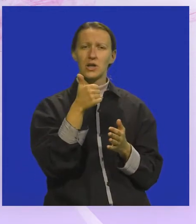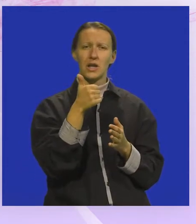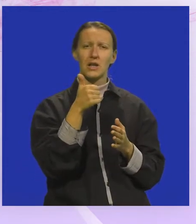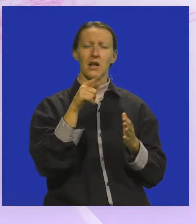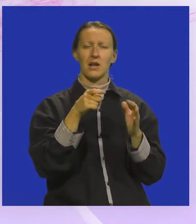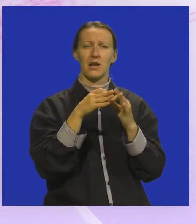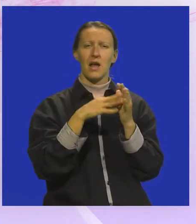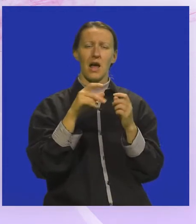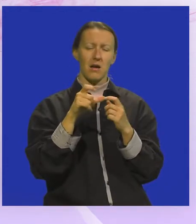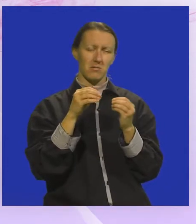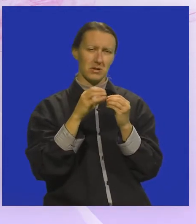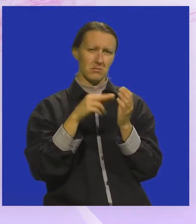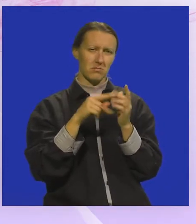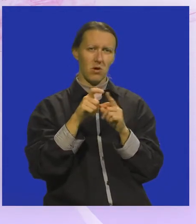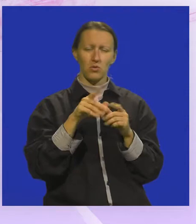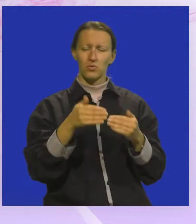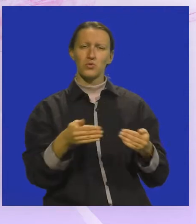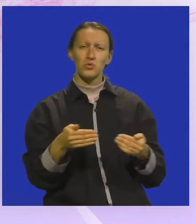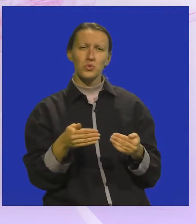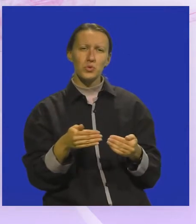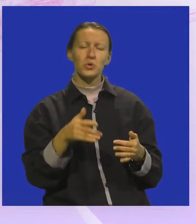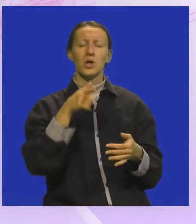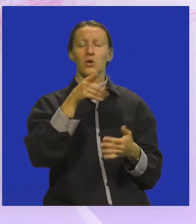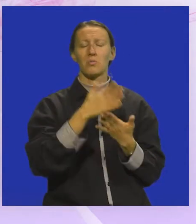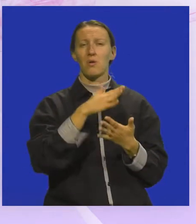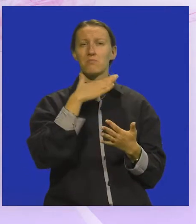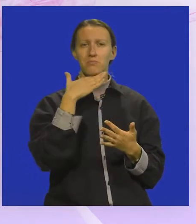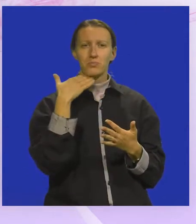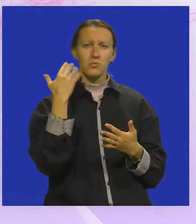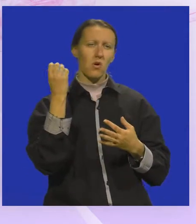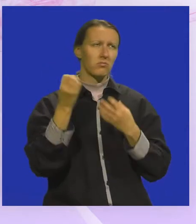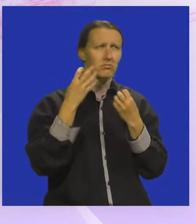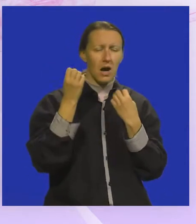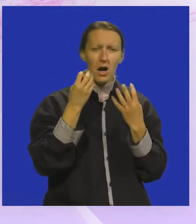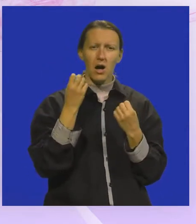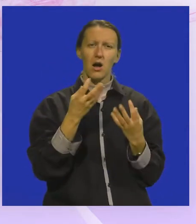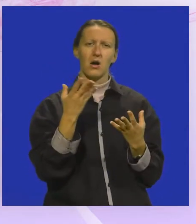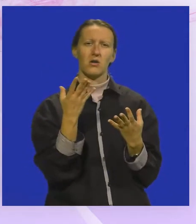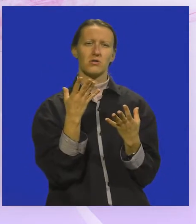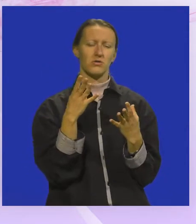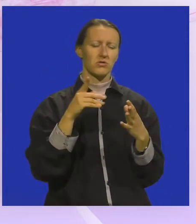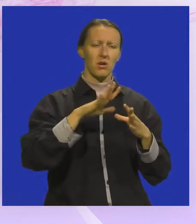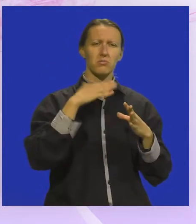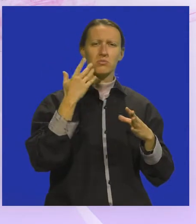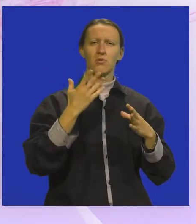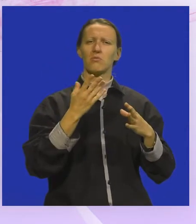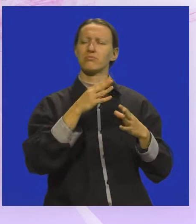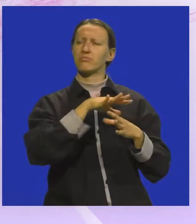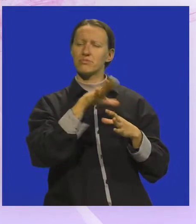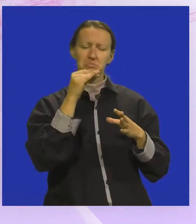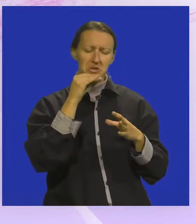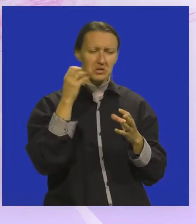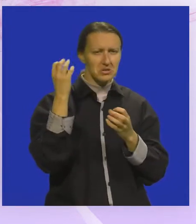Bond u suknji. Znači tu je bilo jako puno aventure, egzotičnih krajeva, raznih